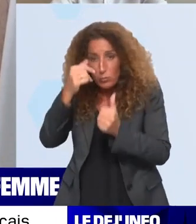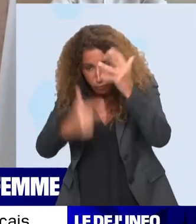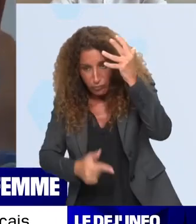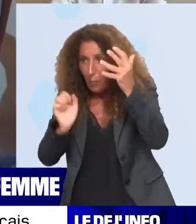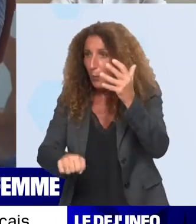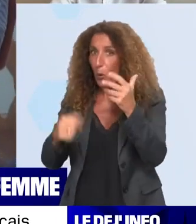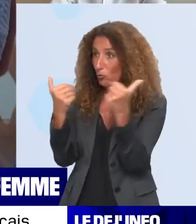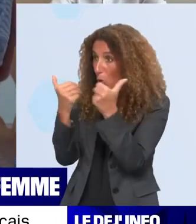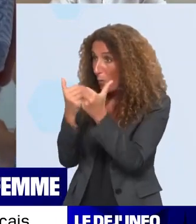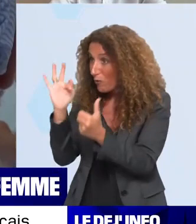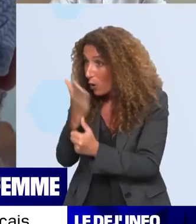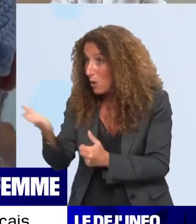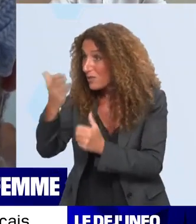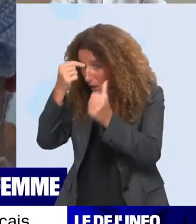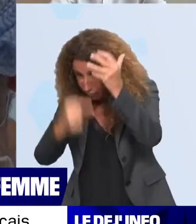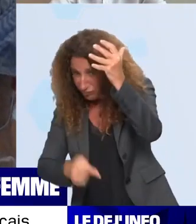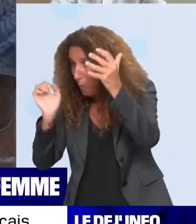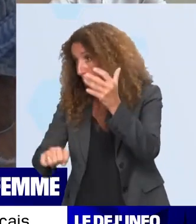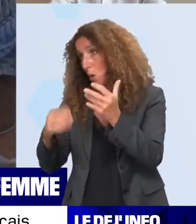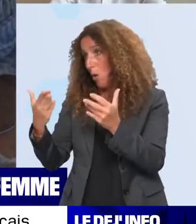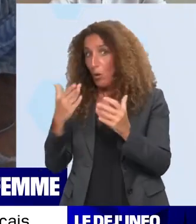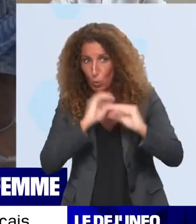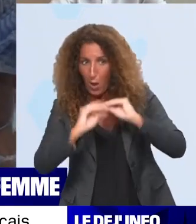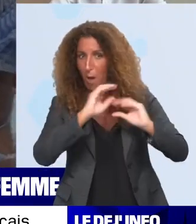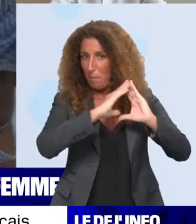demandé par les Français. — Merci, Jonathan Denis, d'avoir répondu à nos questions.